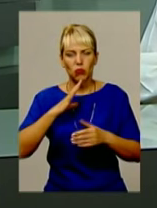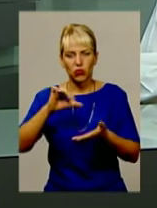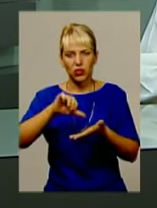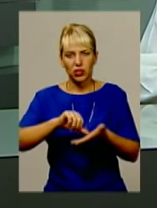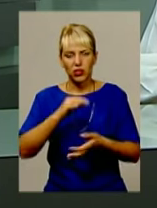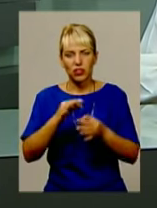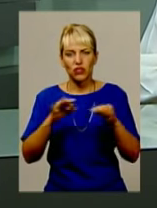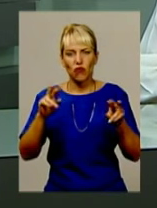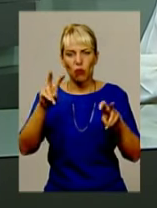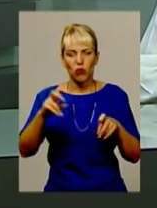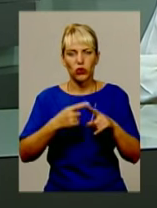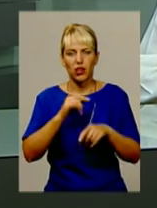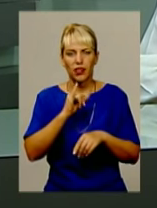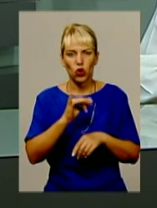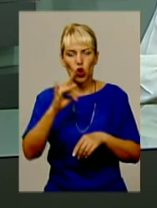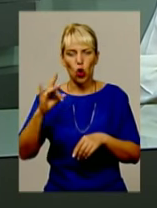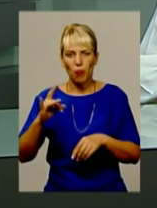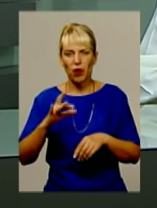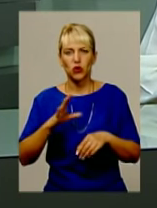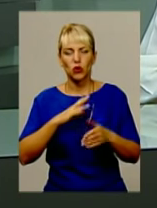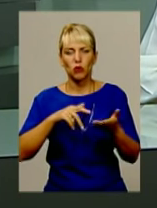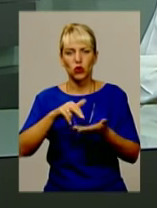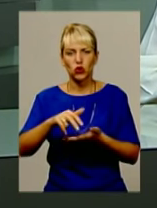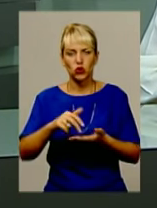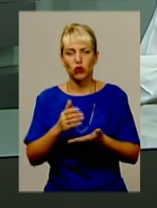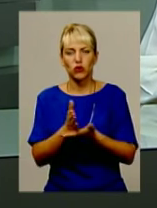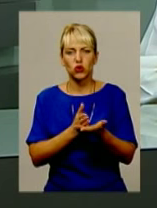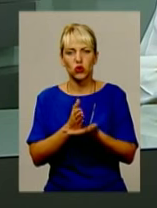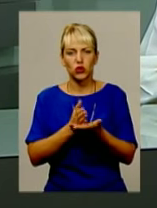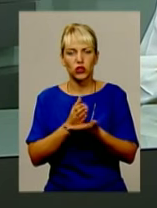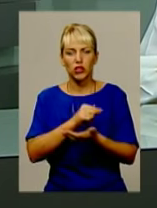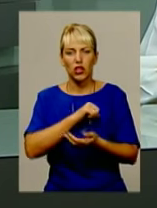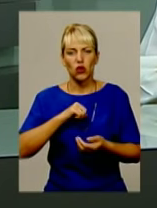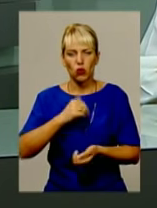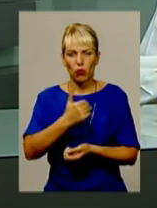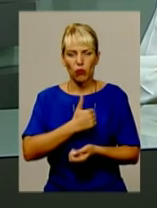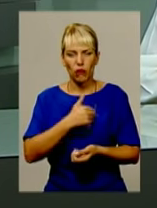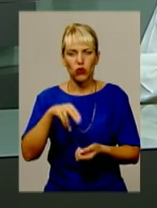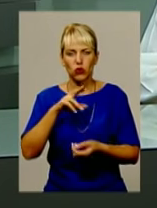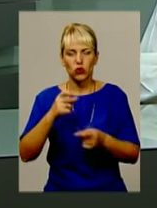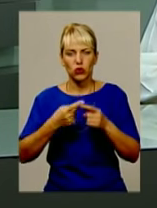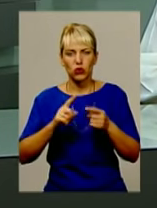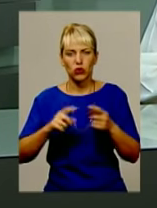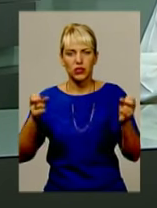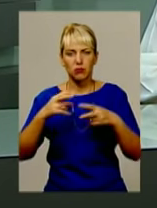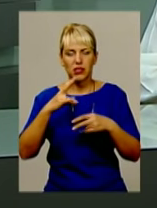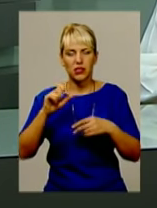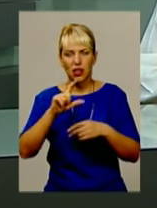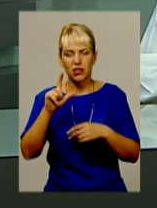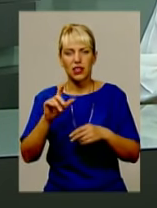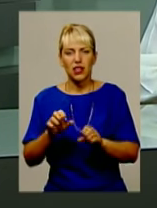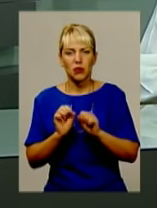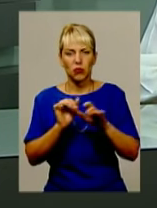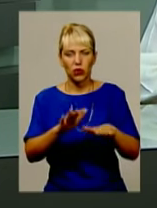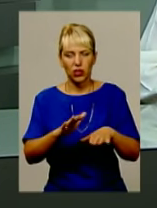Симчишина, Ігор Гуменюк у червні минулого року пішов служити добровольцем до вказаного батальйону спецпризначення. Тоді і полишив лави